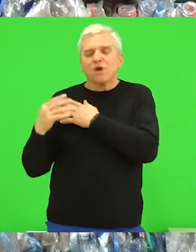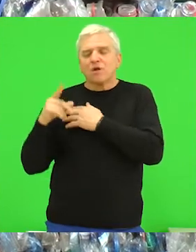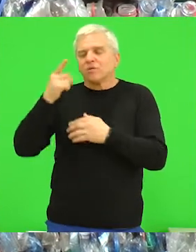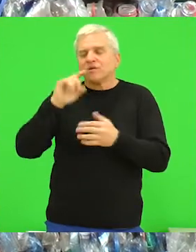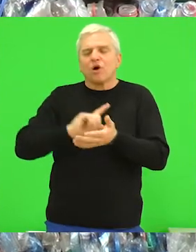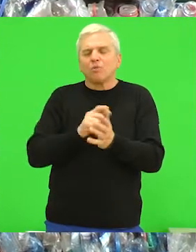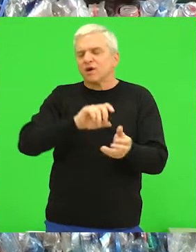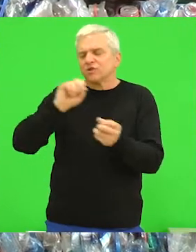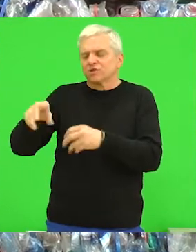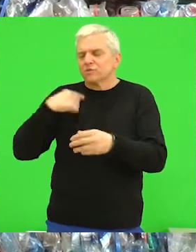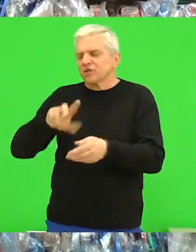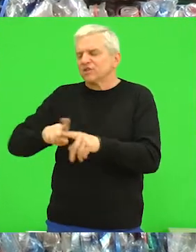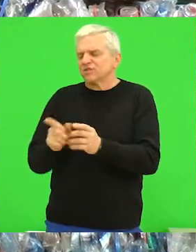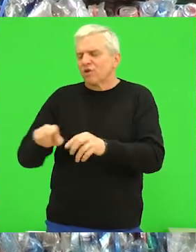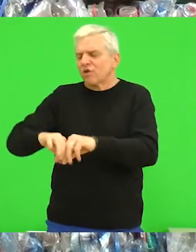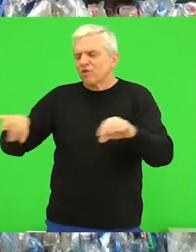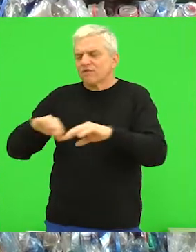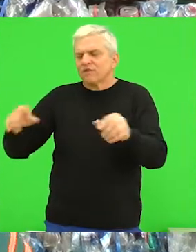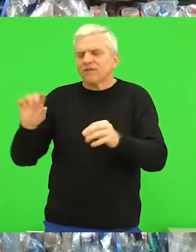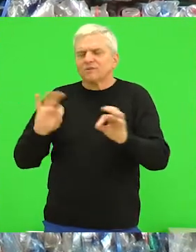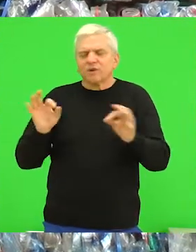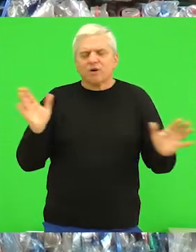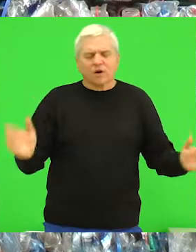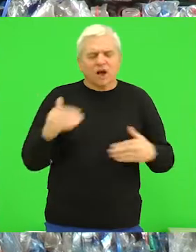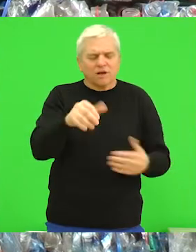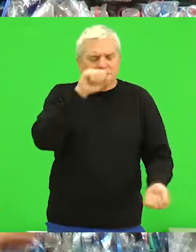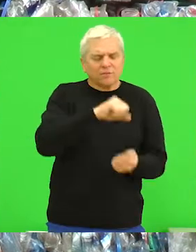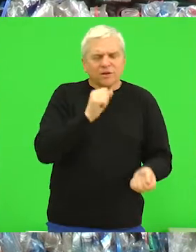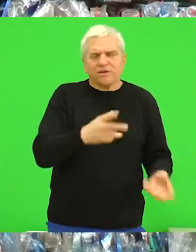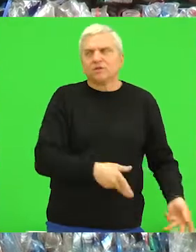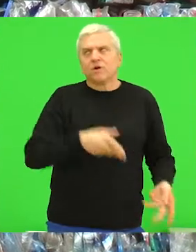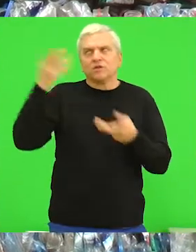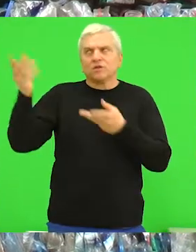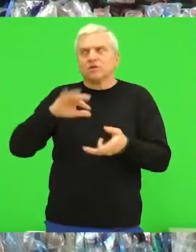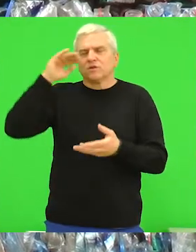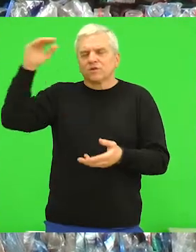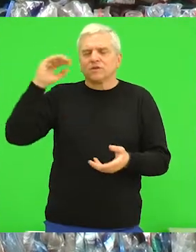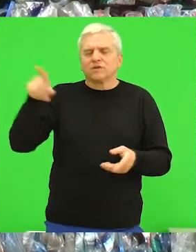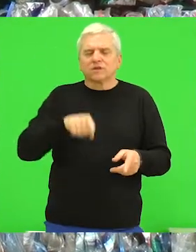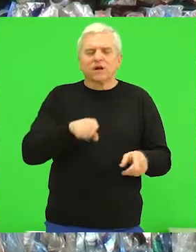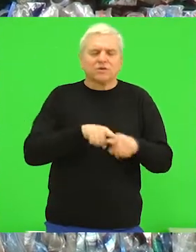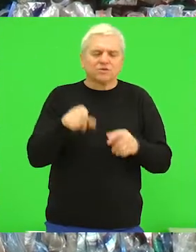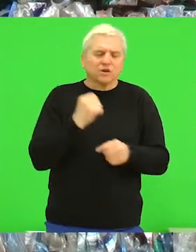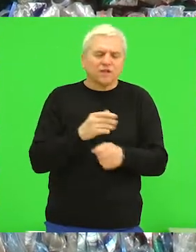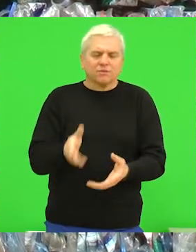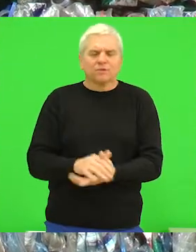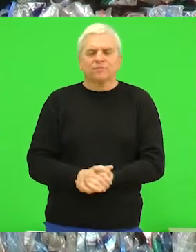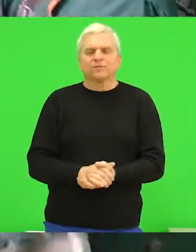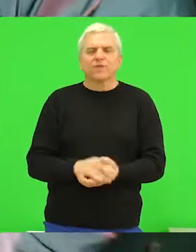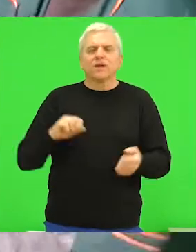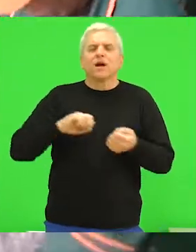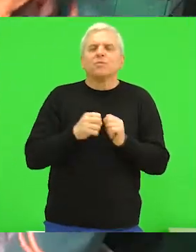onda ima istovar u tovar i onda tovarimo samo te bale i tako radimo.